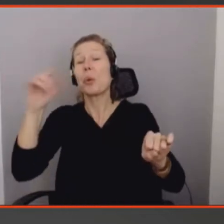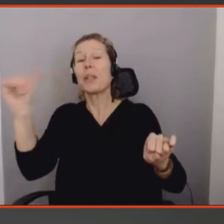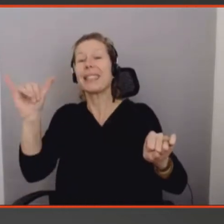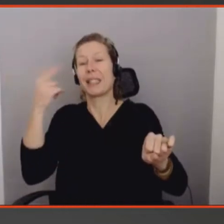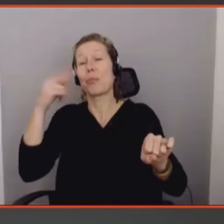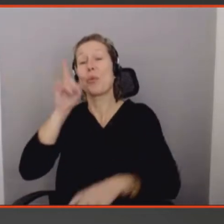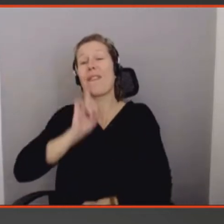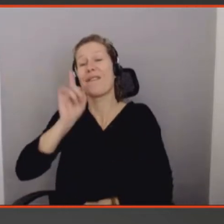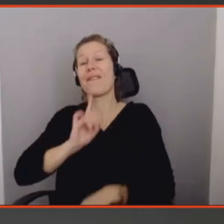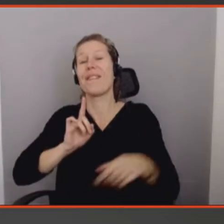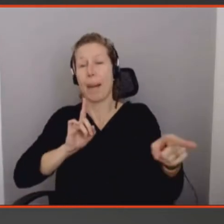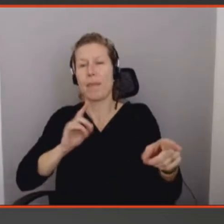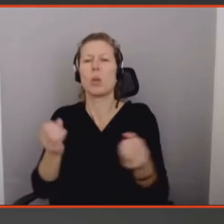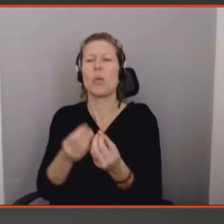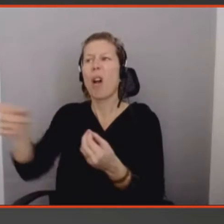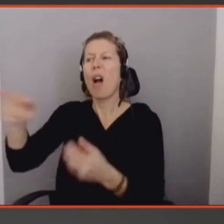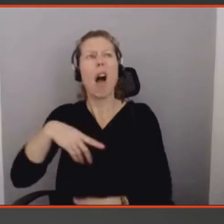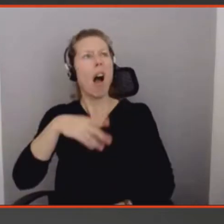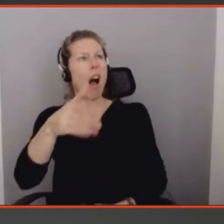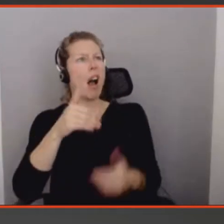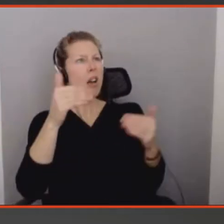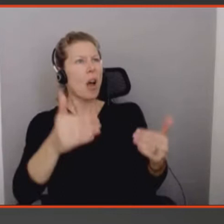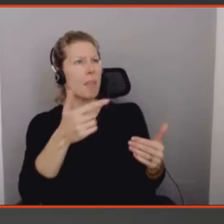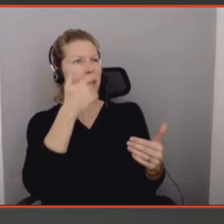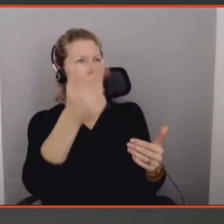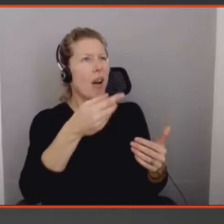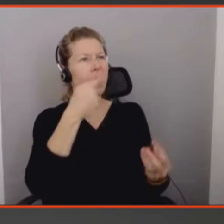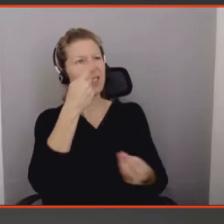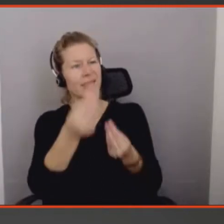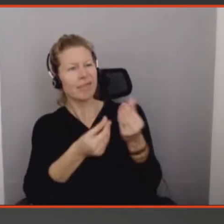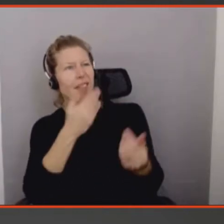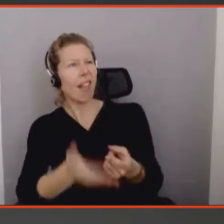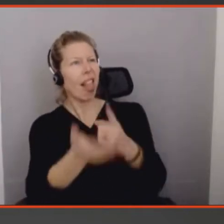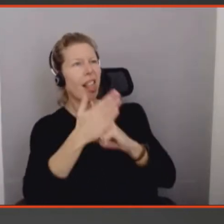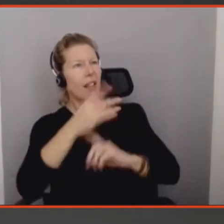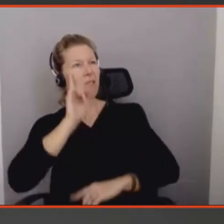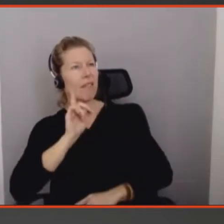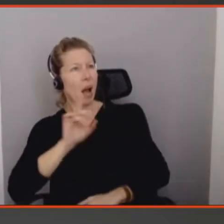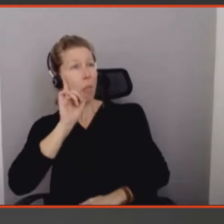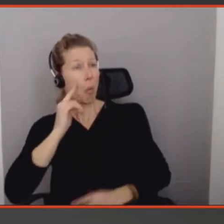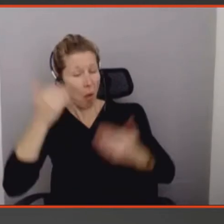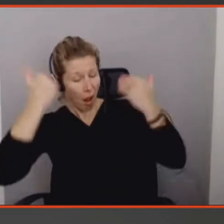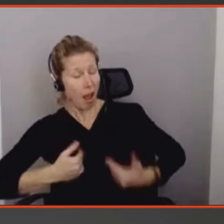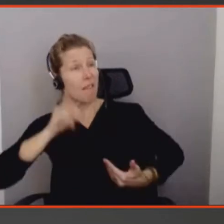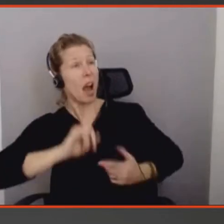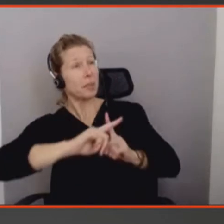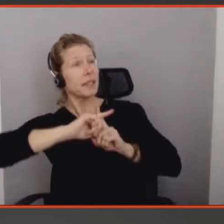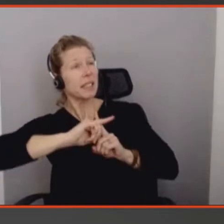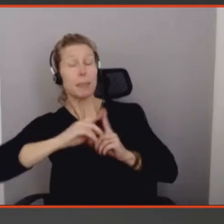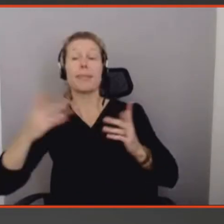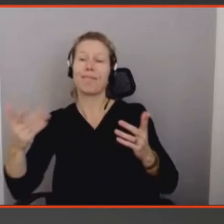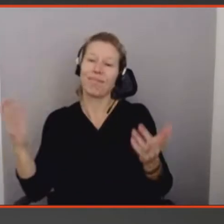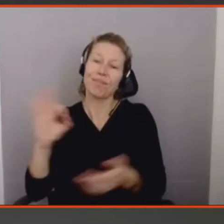une audience féminine. Mais dans le cadre de ces travaux-là, c'était la cible. Donc, c'est basé sur une communication